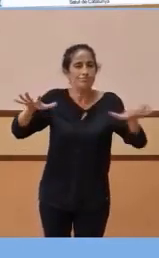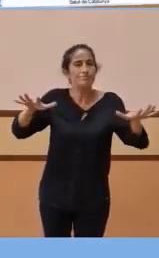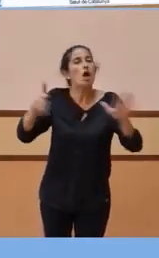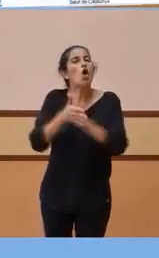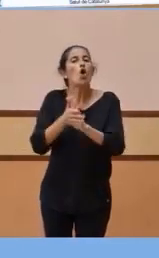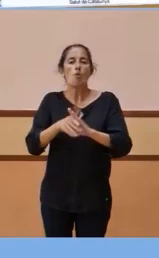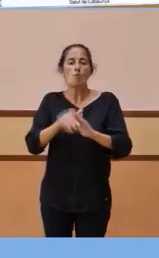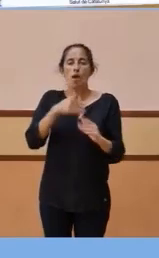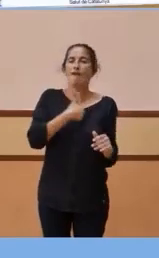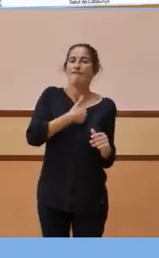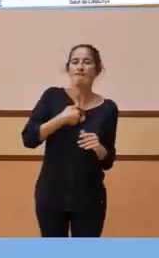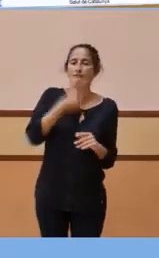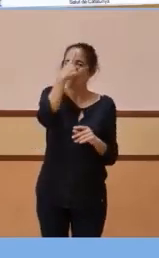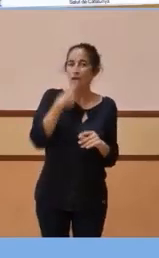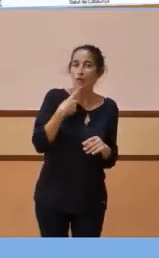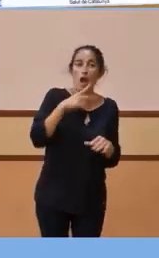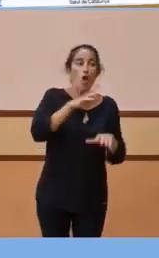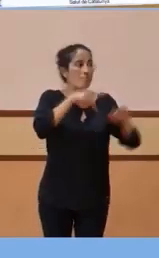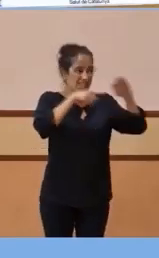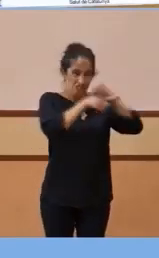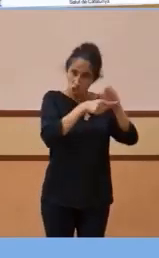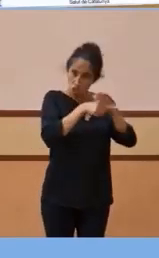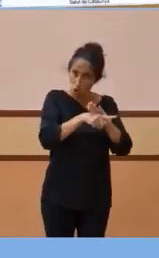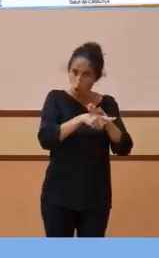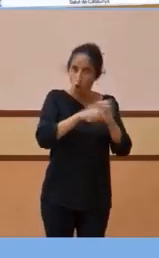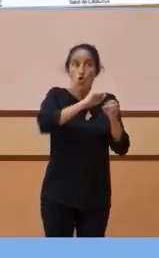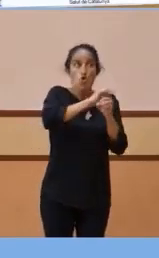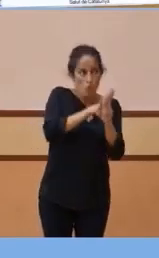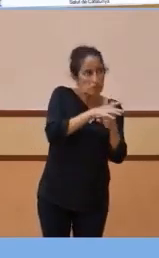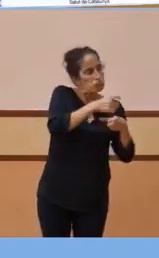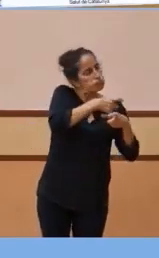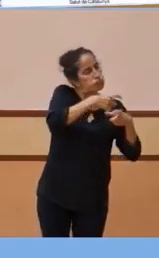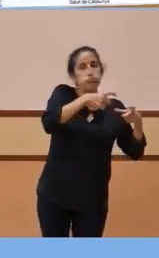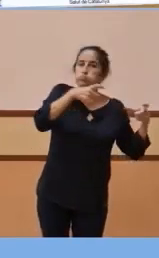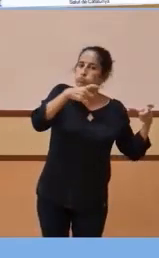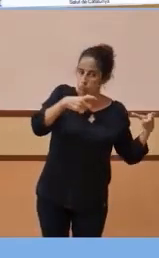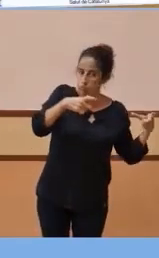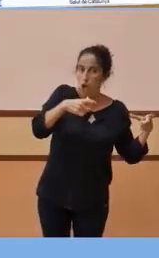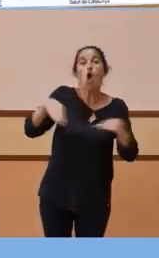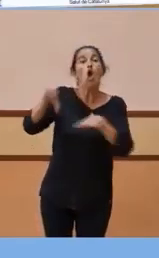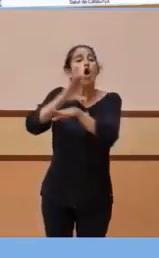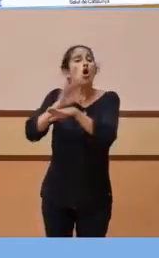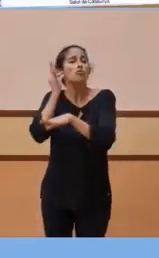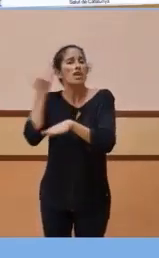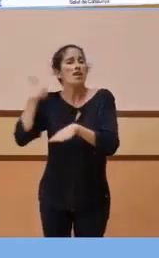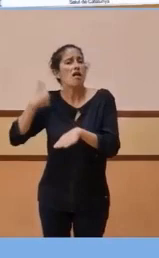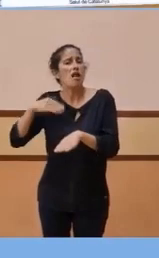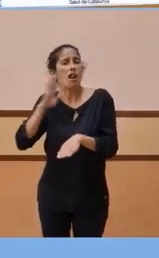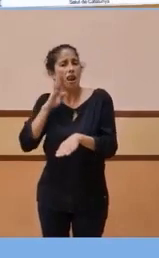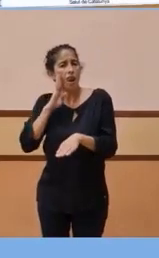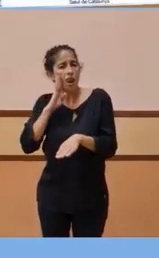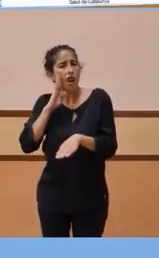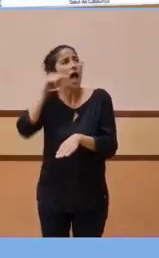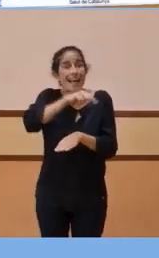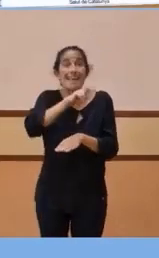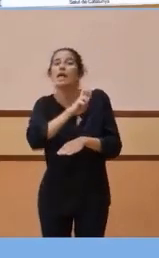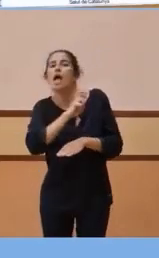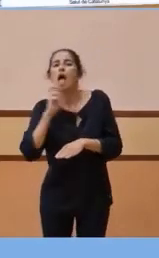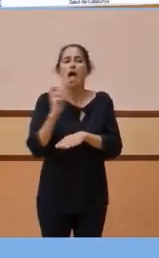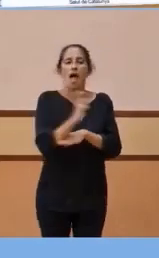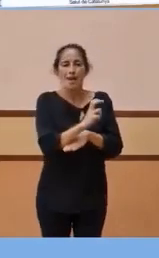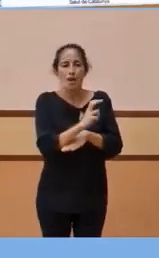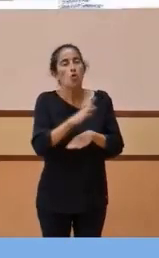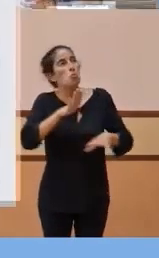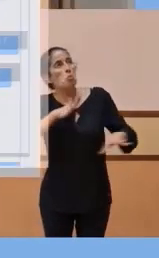el que és la figura dels gestors Covid amb aquest clar creixement, ja va anunciar la consellera en el seu moment, que aquest serà un recurs que el podrem